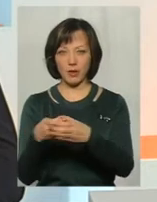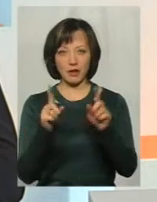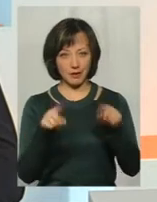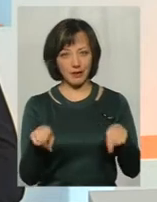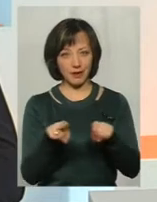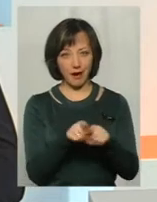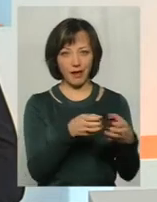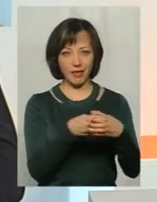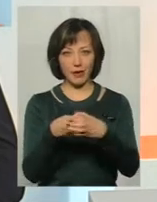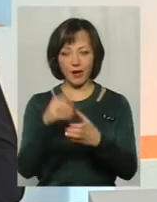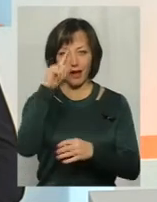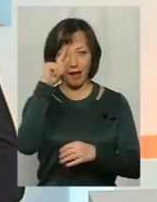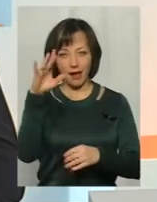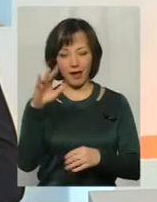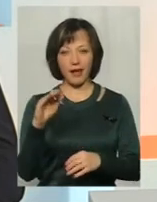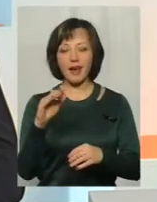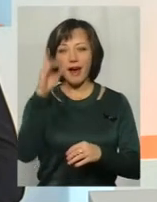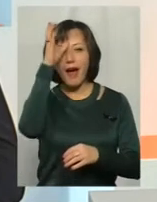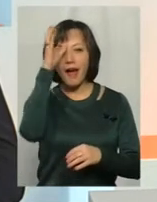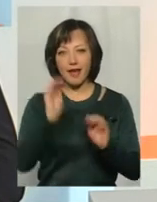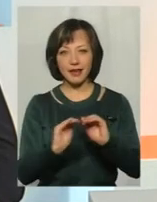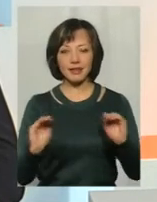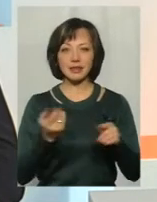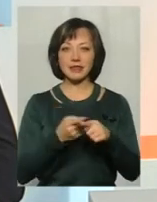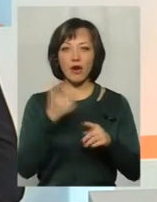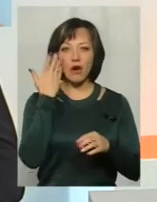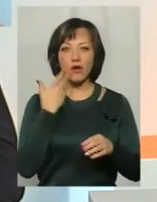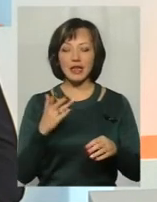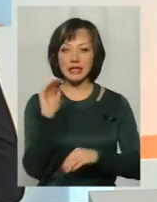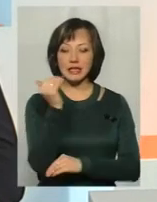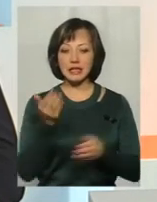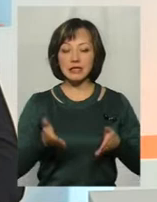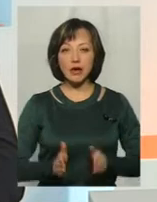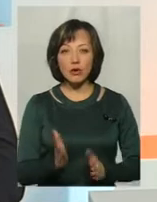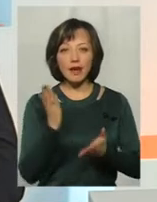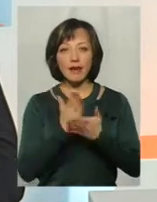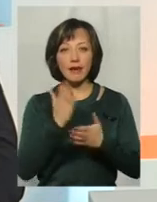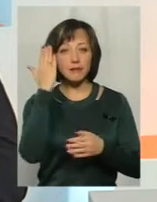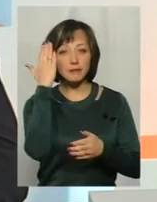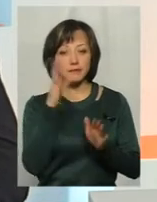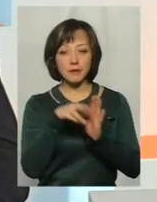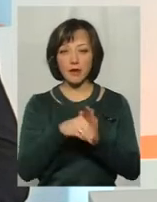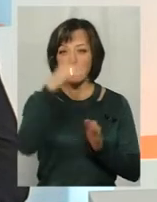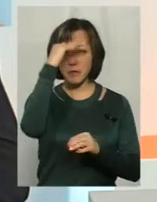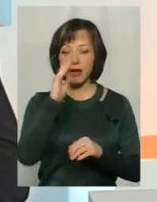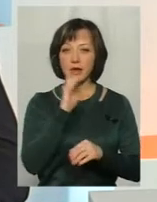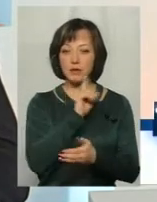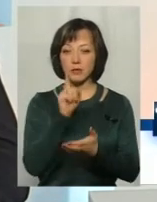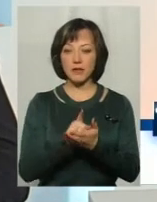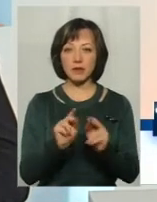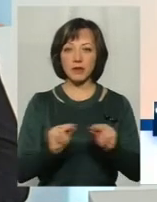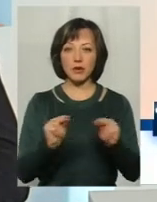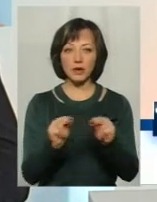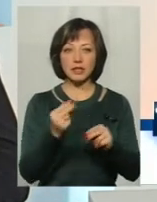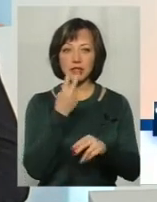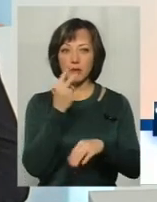так є категорії геніїв. Скоріше всього, коли дина народжується, в неї є задатки. Батьки зобов'язані батьків і педагогів потім